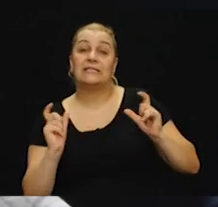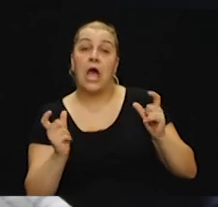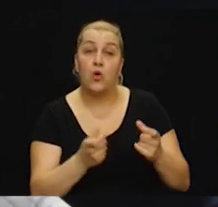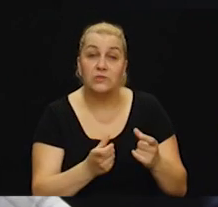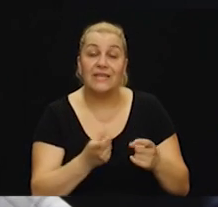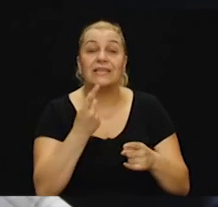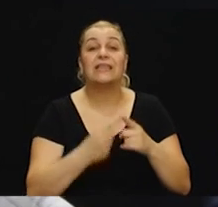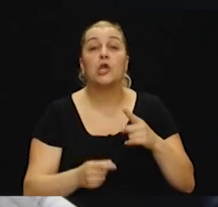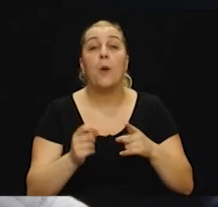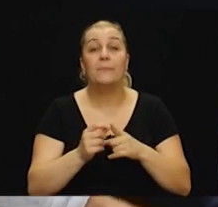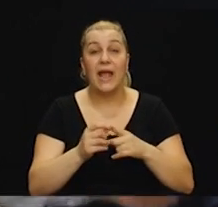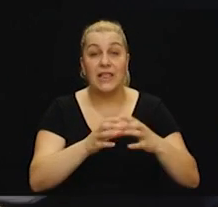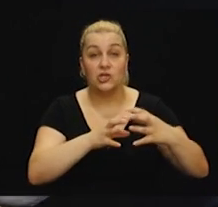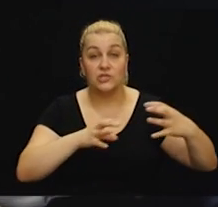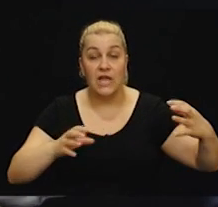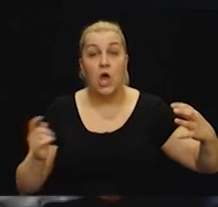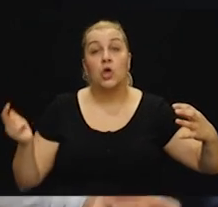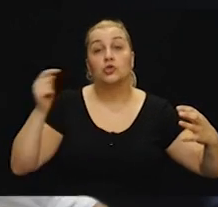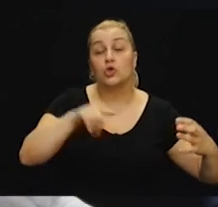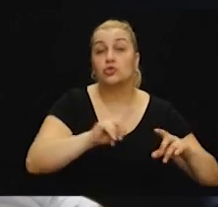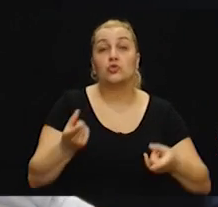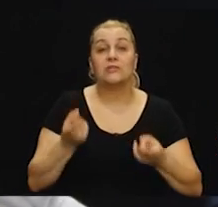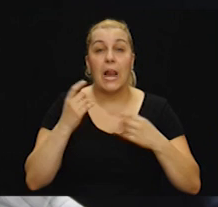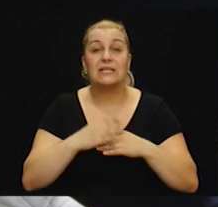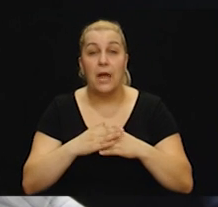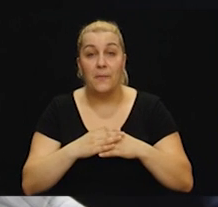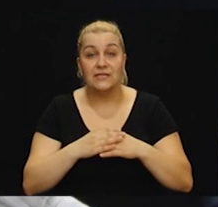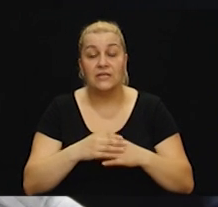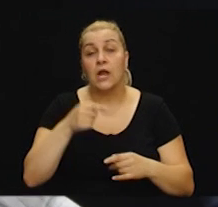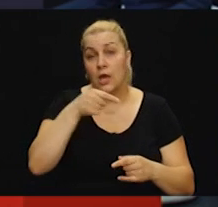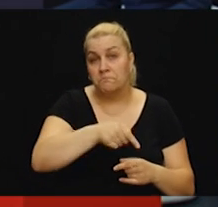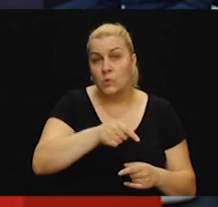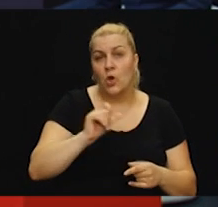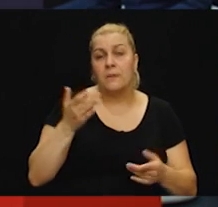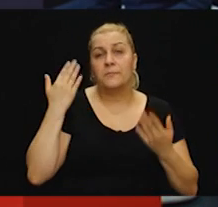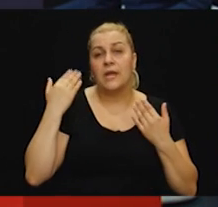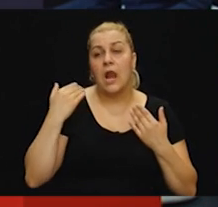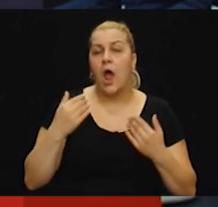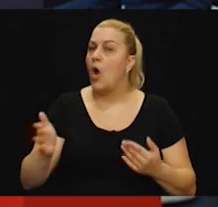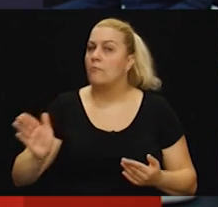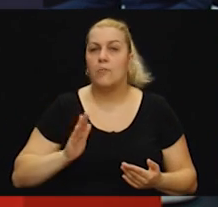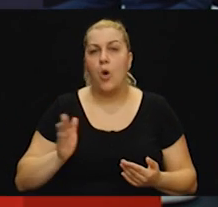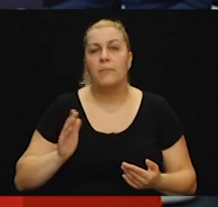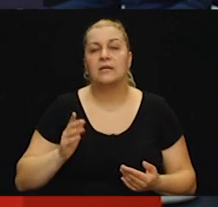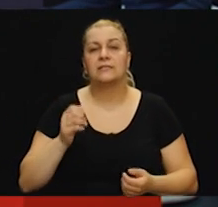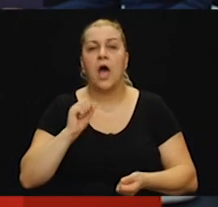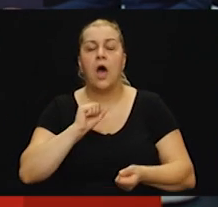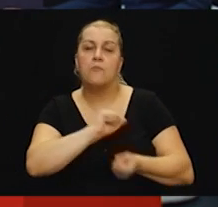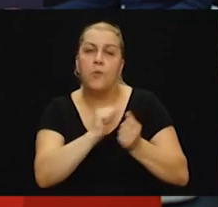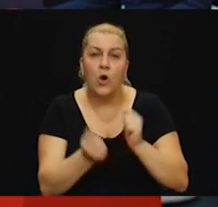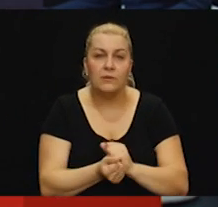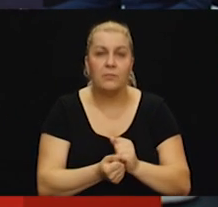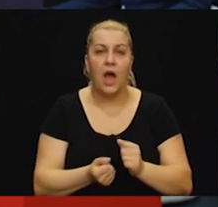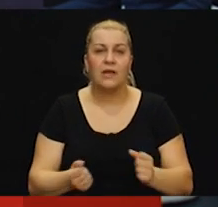uzet dio Pelješac i došli su do sela Zamasljine. I to je bila vrlo opaka borba. Ova